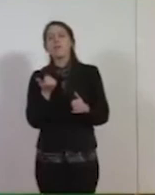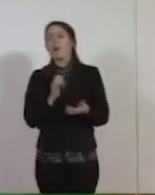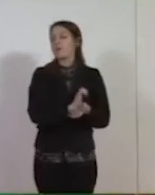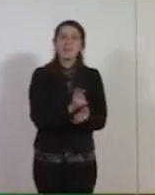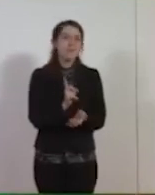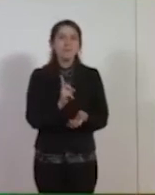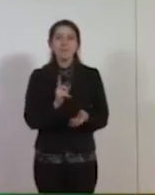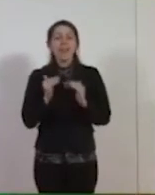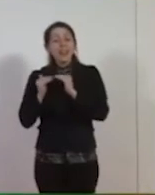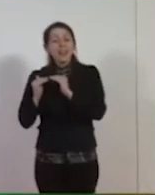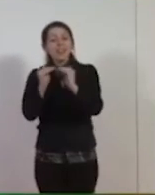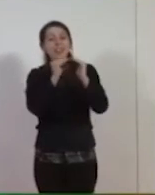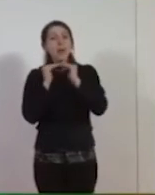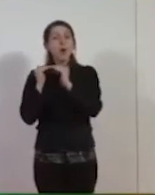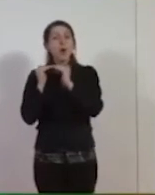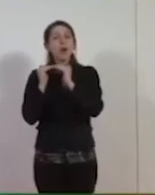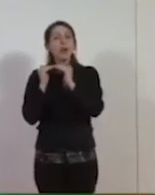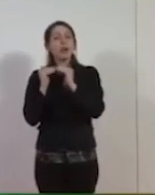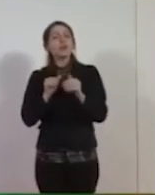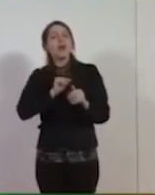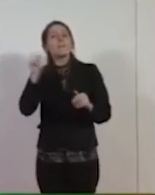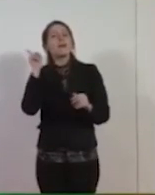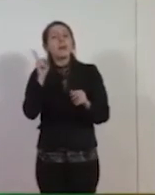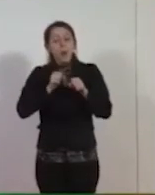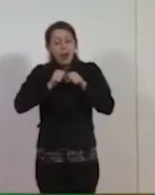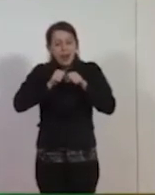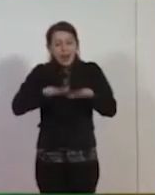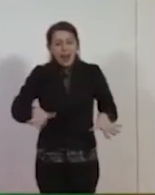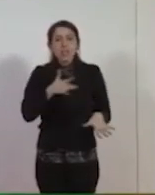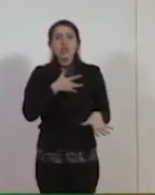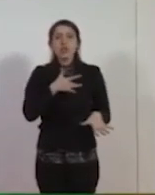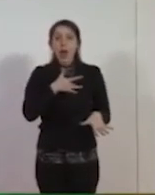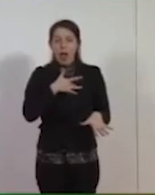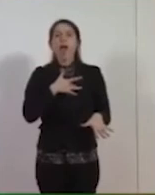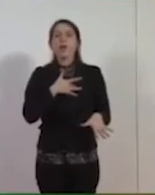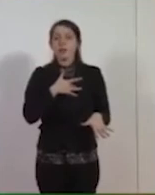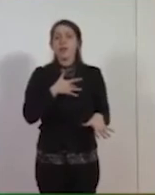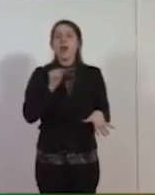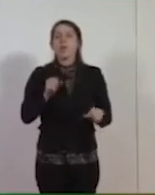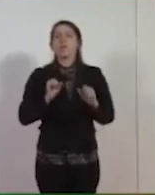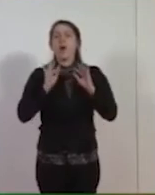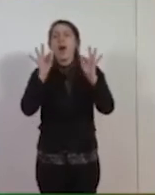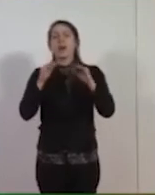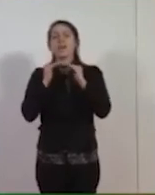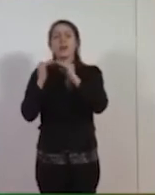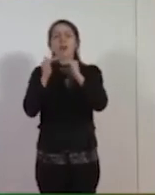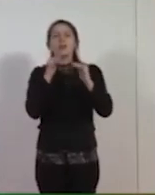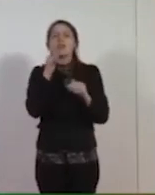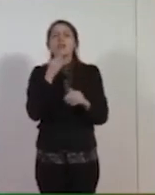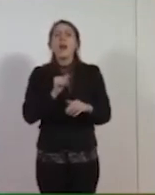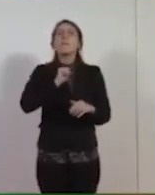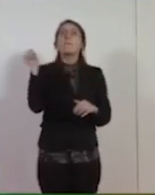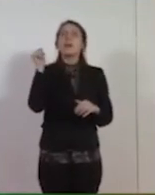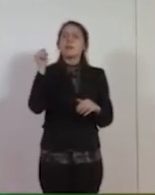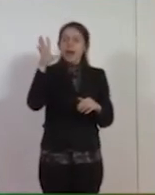democrazia non è tale se non approfondi radici etiche, dice ancora Tinan Selmi. Cerchiamo i perché ancora prima dei come.